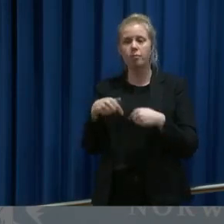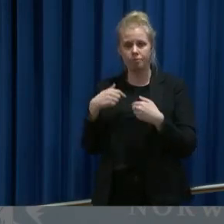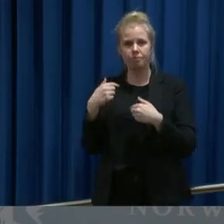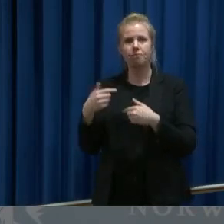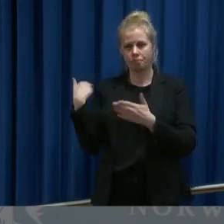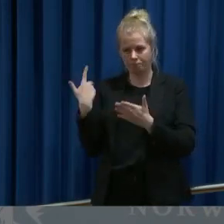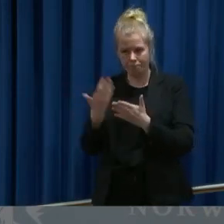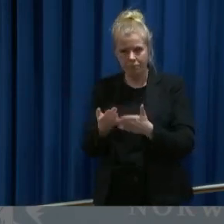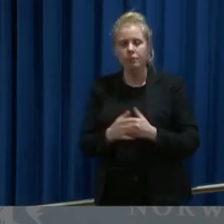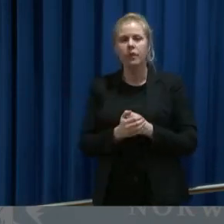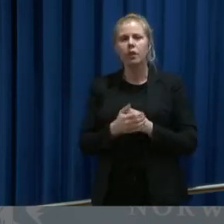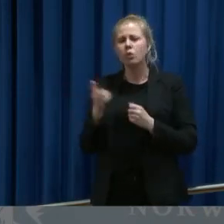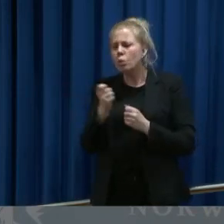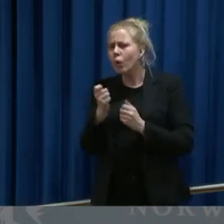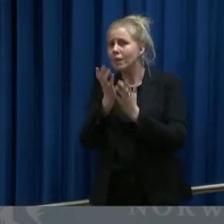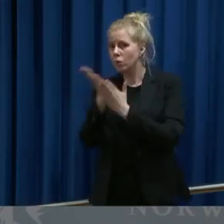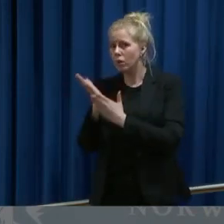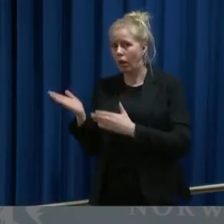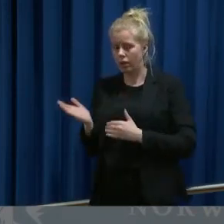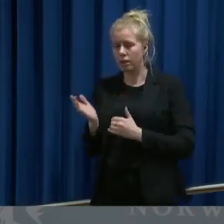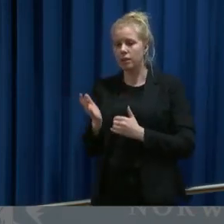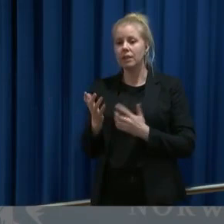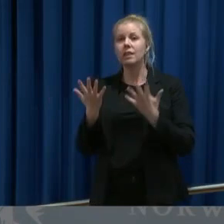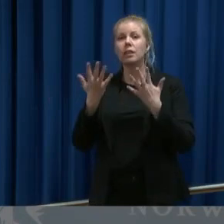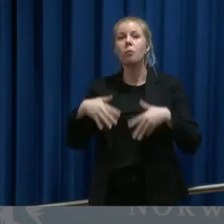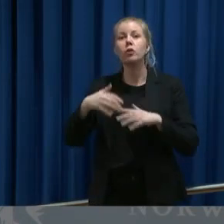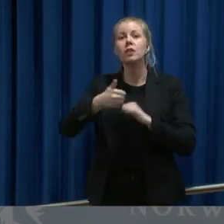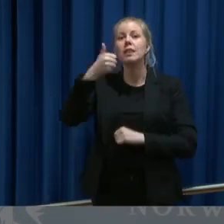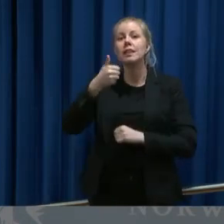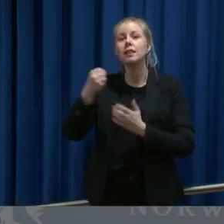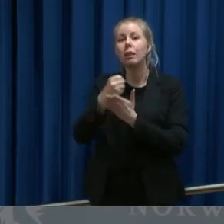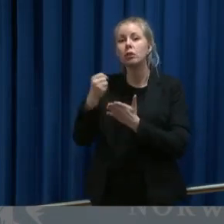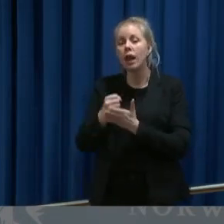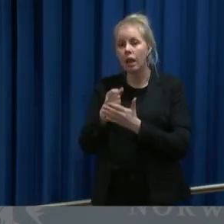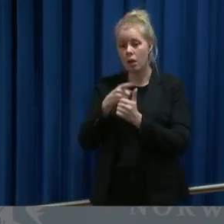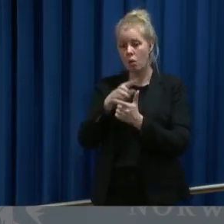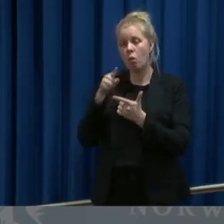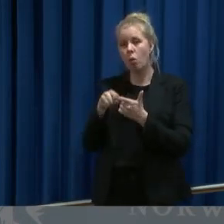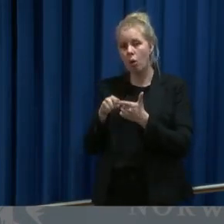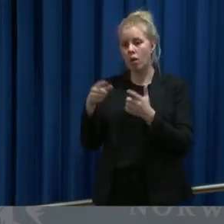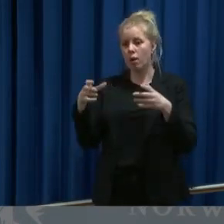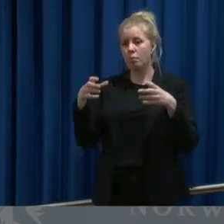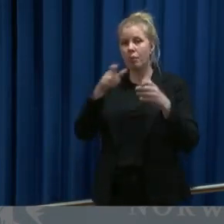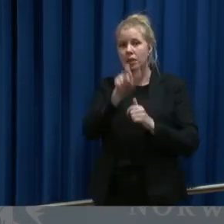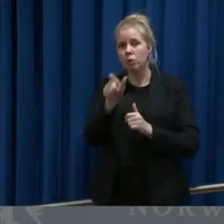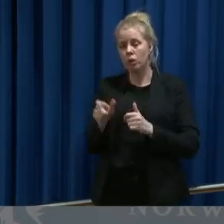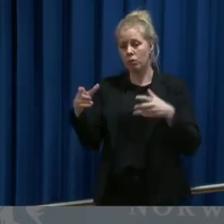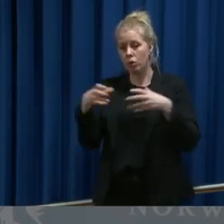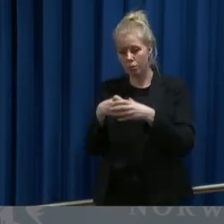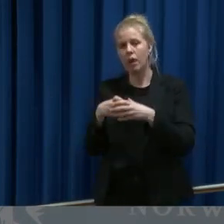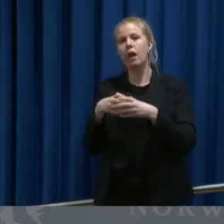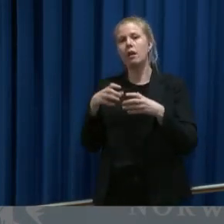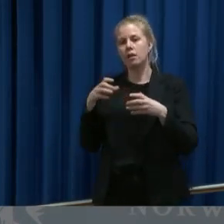ser vi at det er noen unntak både når det gjelder samfunnskritisk personell og når det gjelder personer og grupper som åpenbart burde